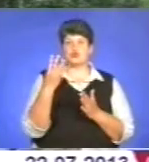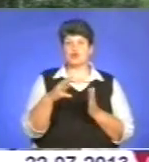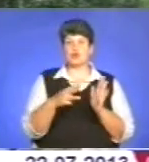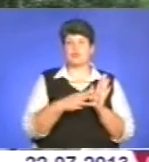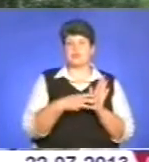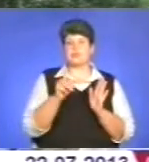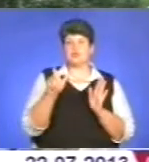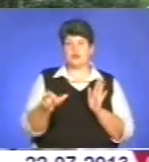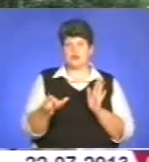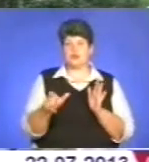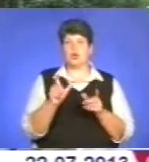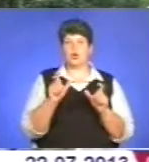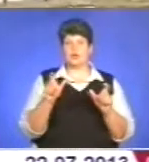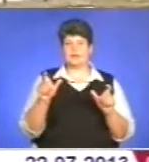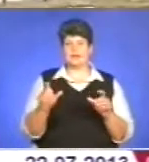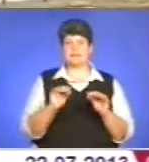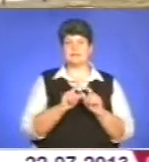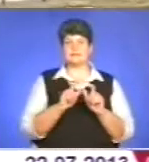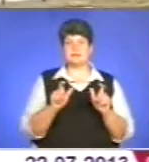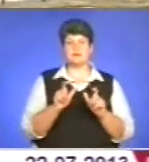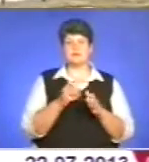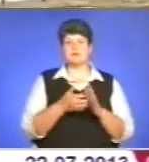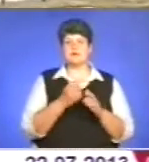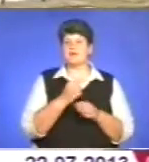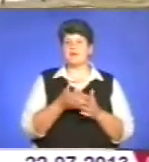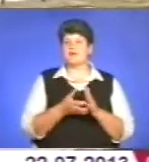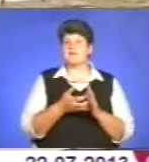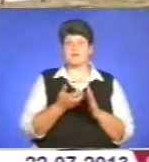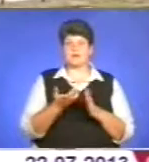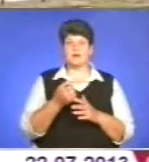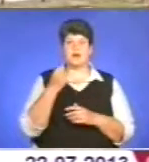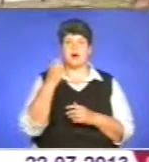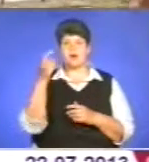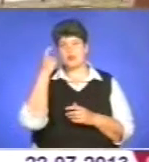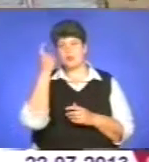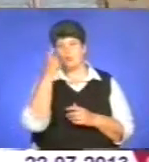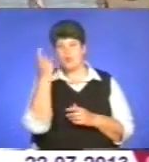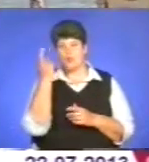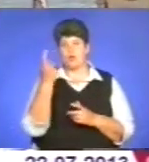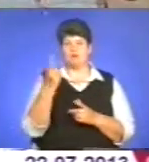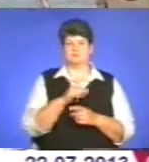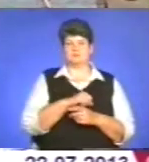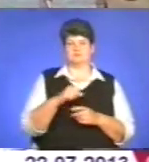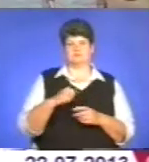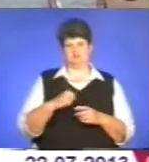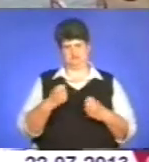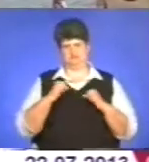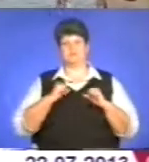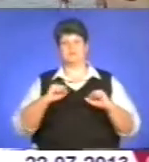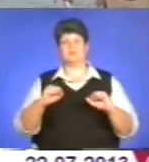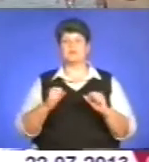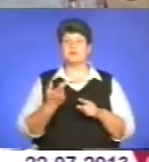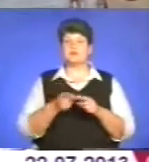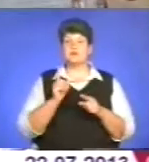Людей на станціях не вистачає. Алкоголь та самовпевненість – головні вороги відпочинку на воді. Тому потрібно пам